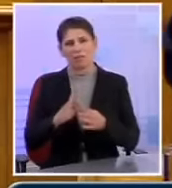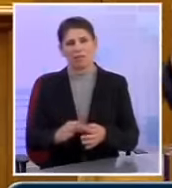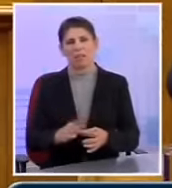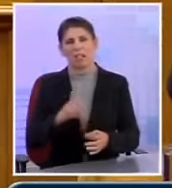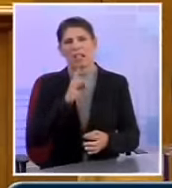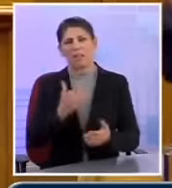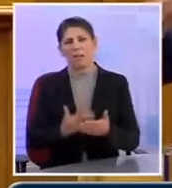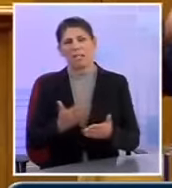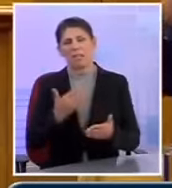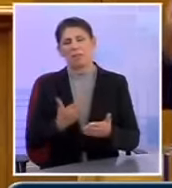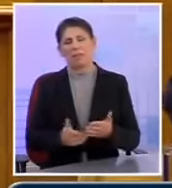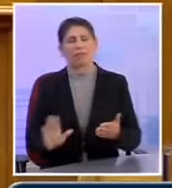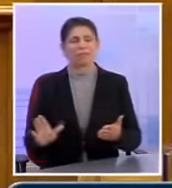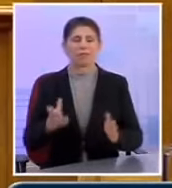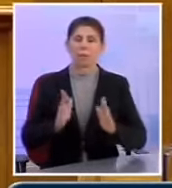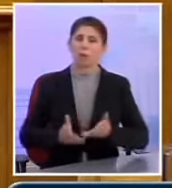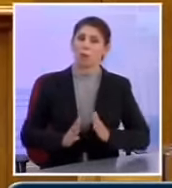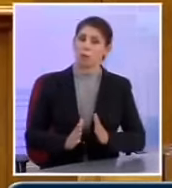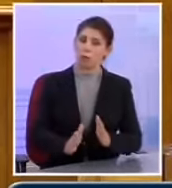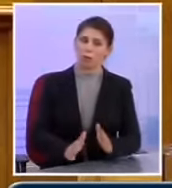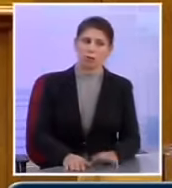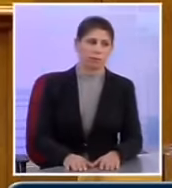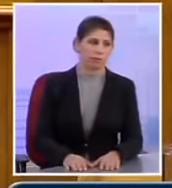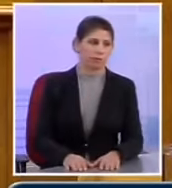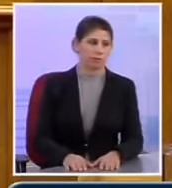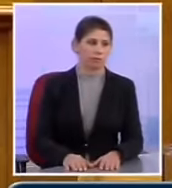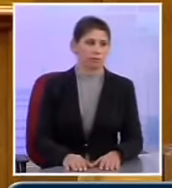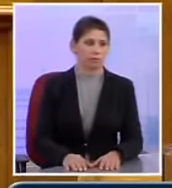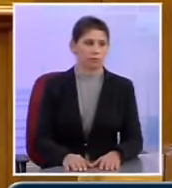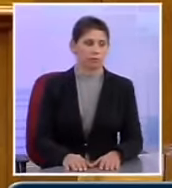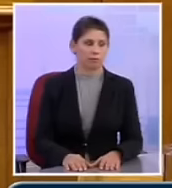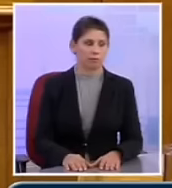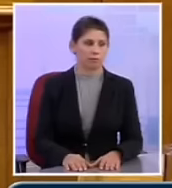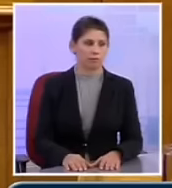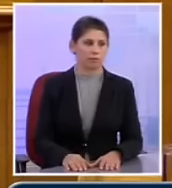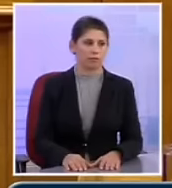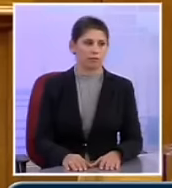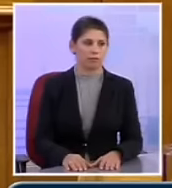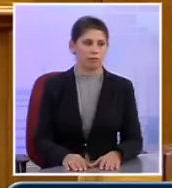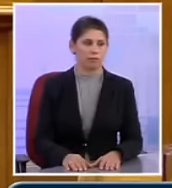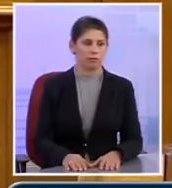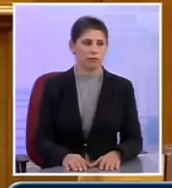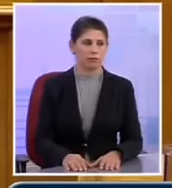ίδια επιχειρήματα και να μπορούμε να προχωρήσουμε σε αυτό. Άλλοι...